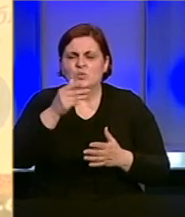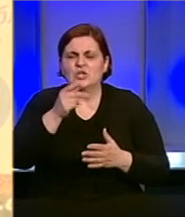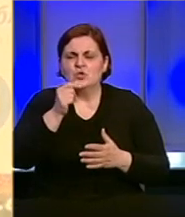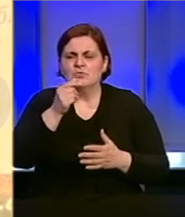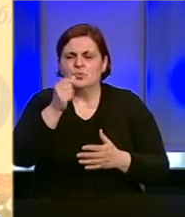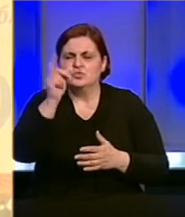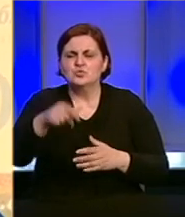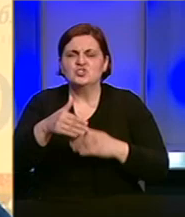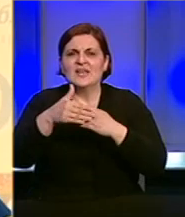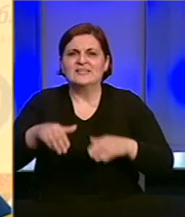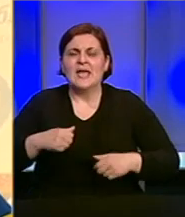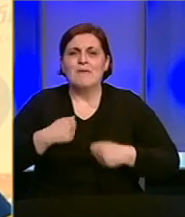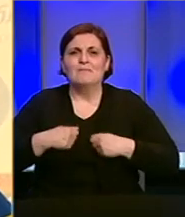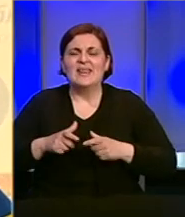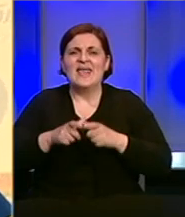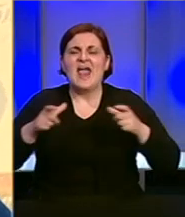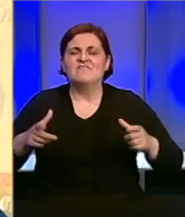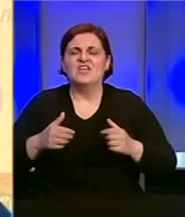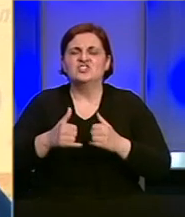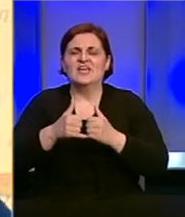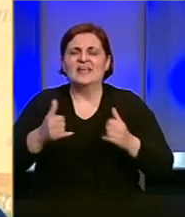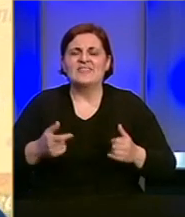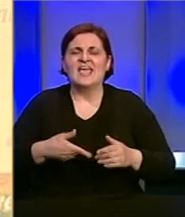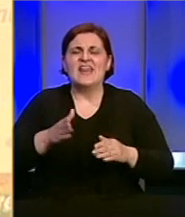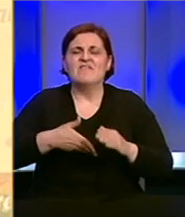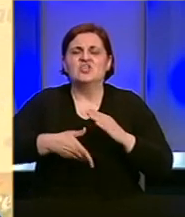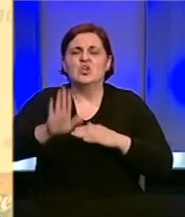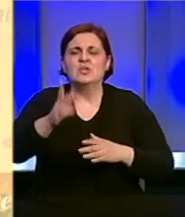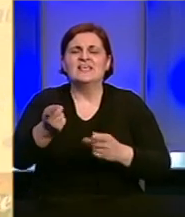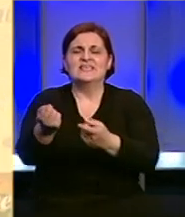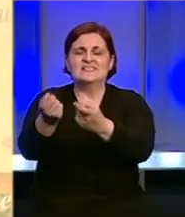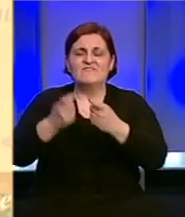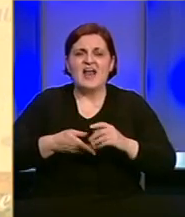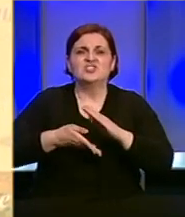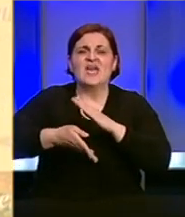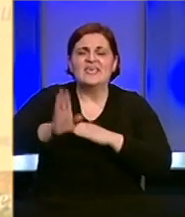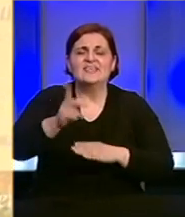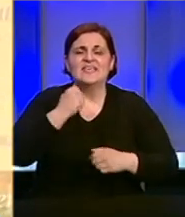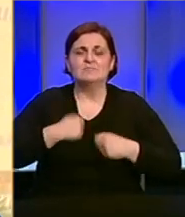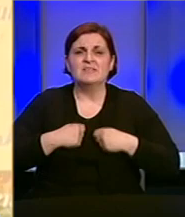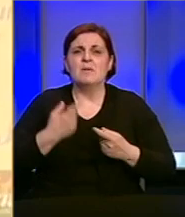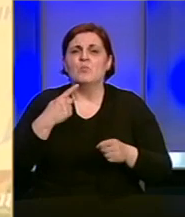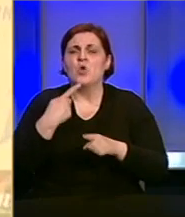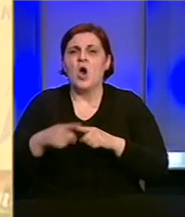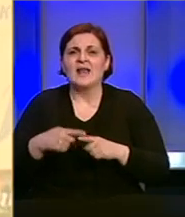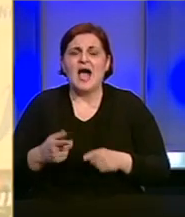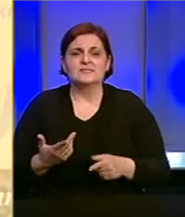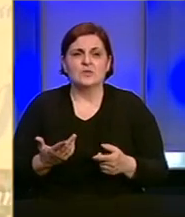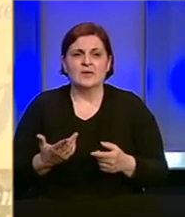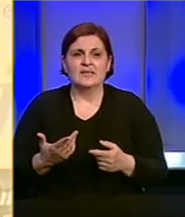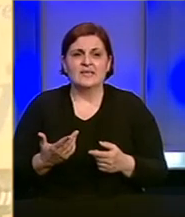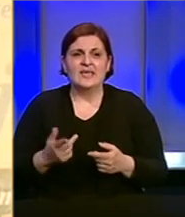došli na granice. Banja Luka je najveći grad, najviše se putovalo iz Banja Luka, najviše se vraćao u Banja Luka. Ima tu mnogo faktora i nijedan faktor